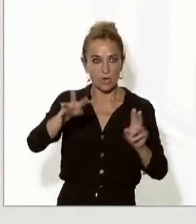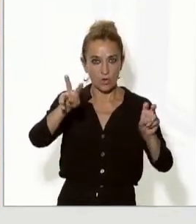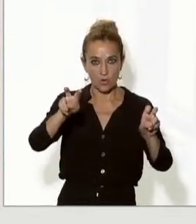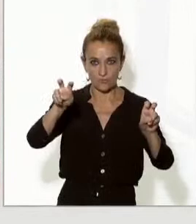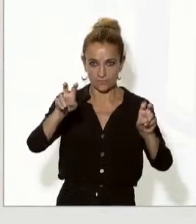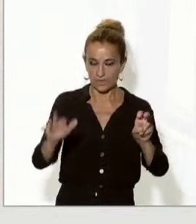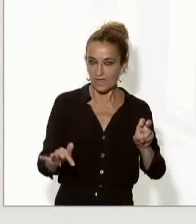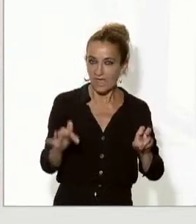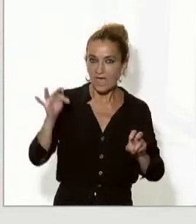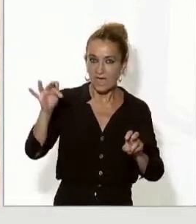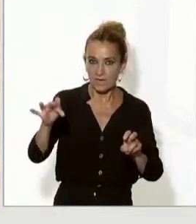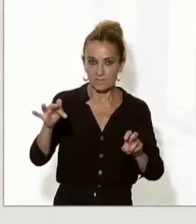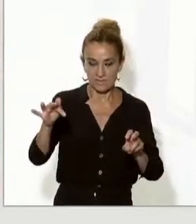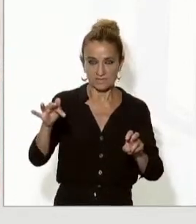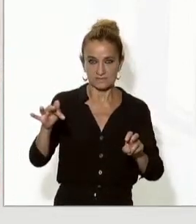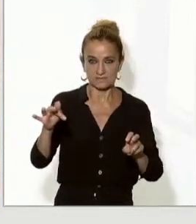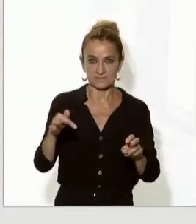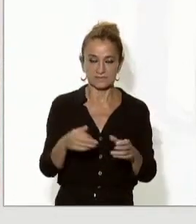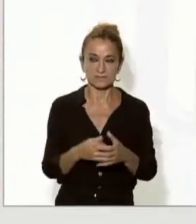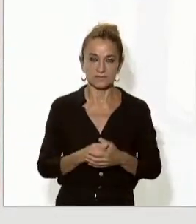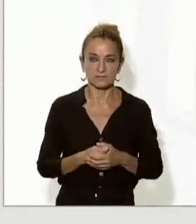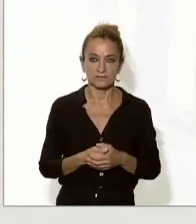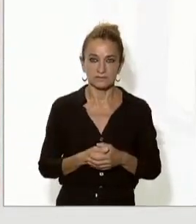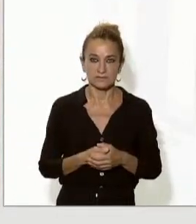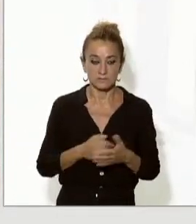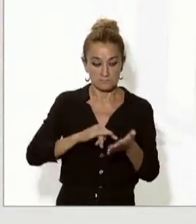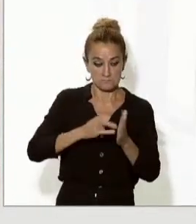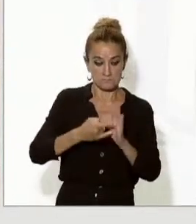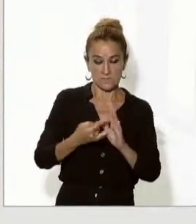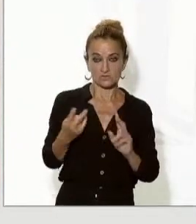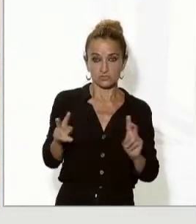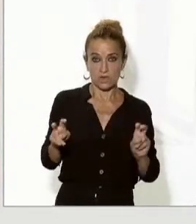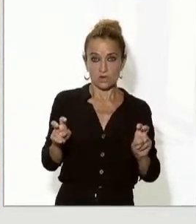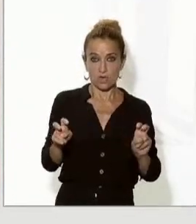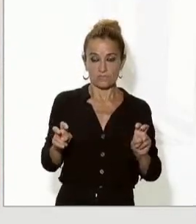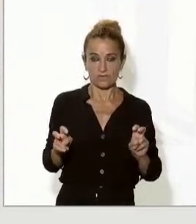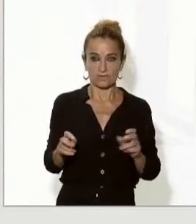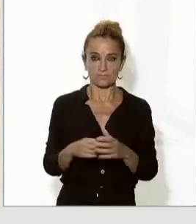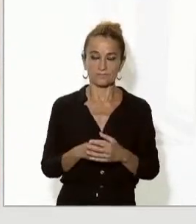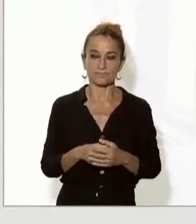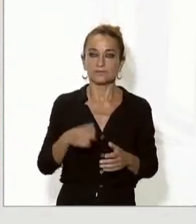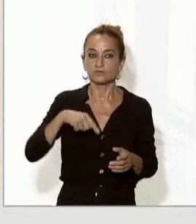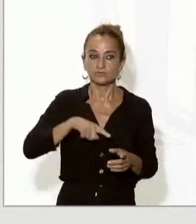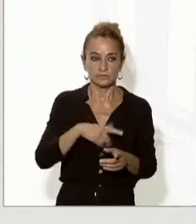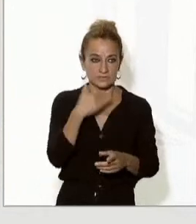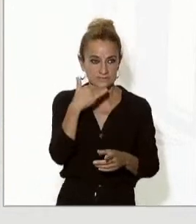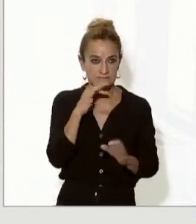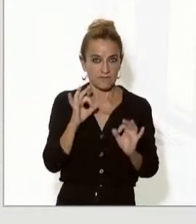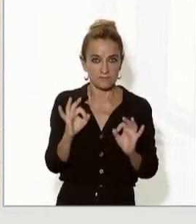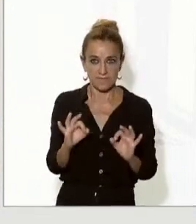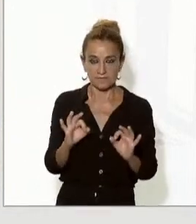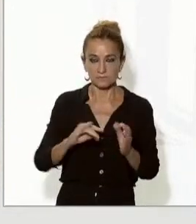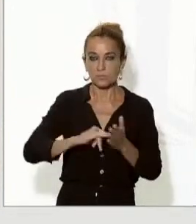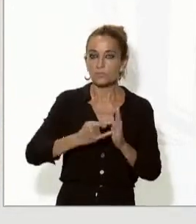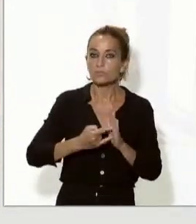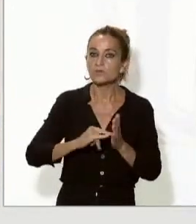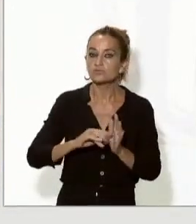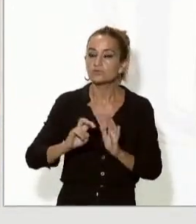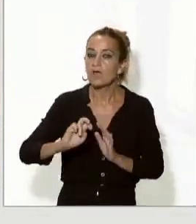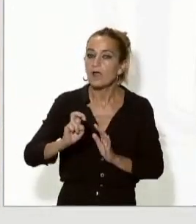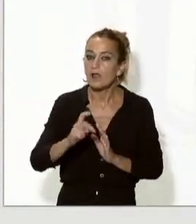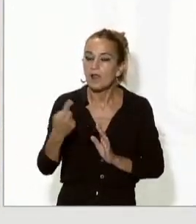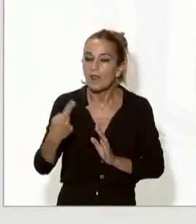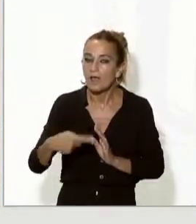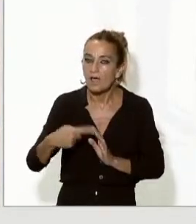diferents mesures tot i que ens hem focalitzat molt en aquesta mesura i entenem que sigui així però hi ha moltes altres mesures de foment